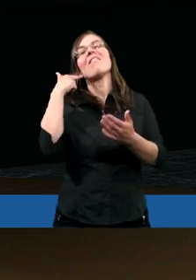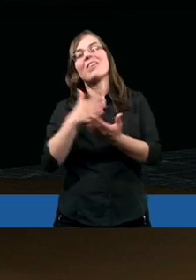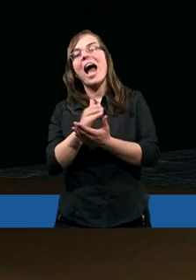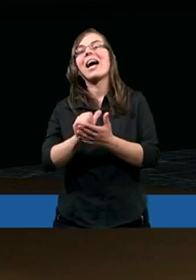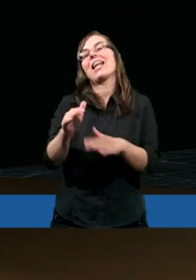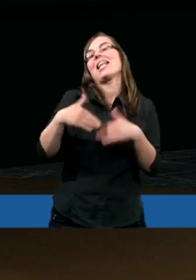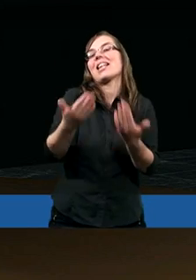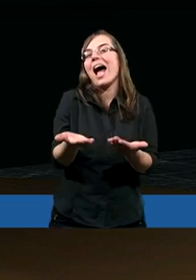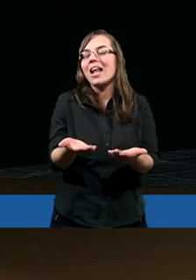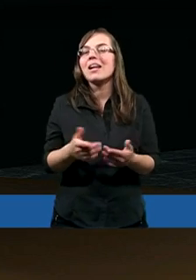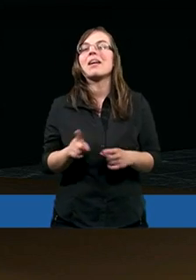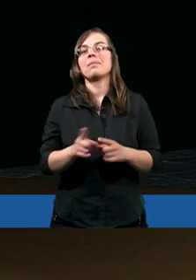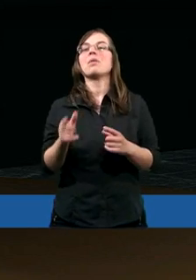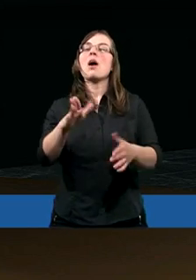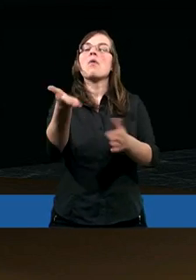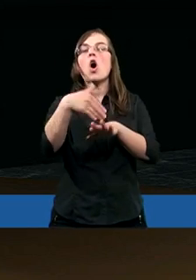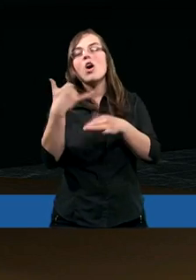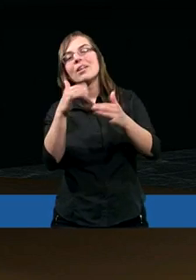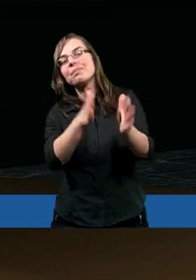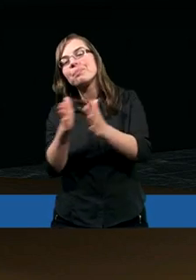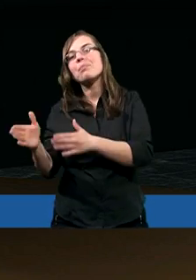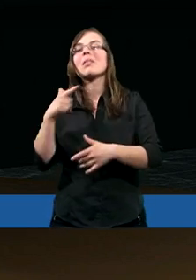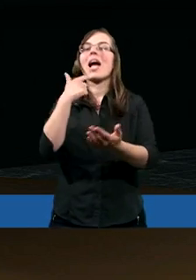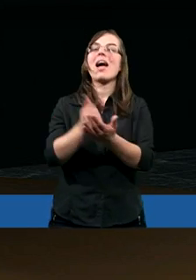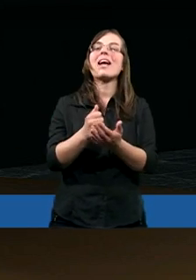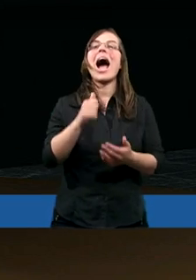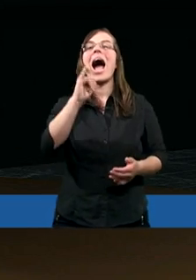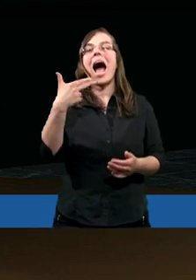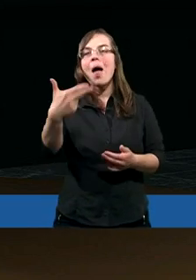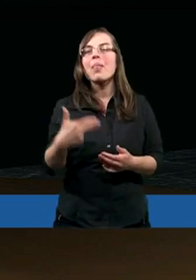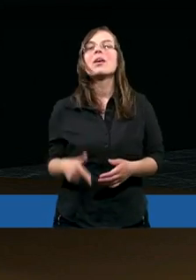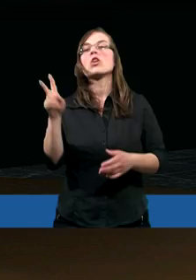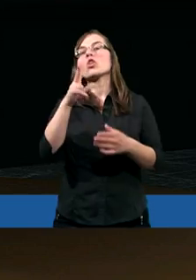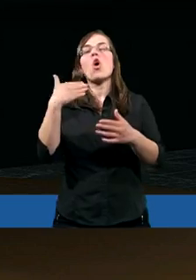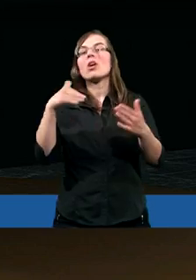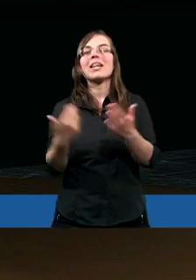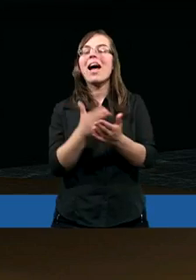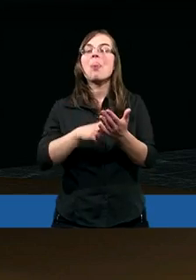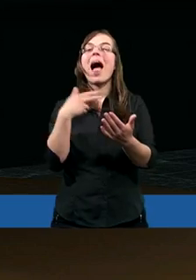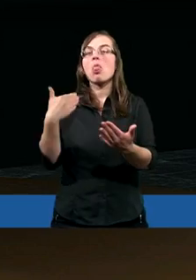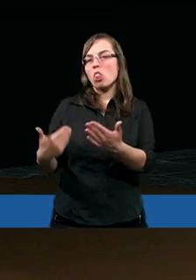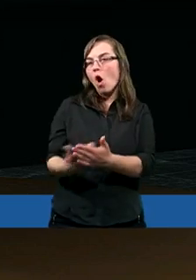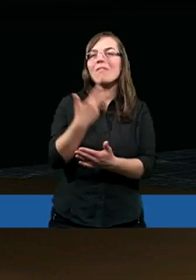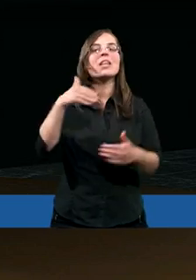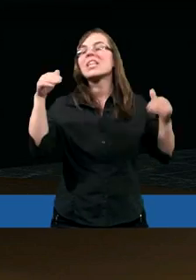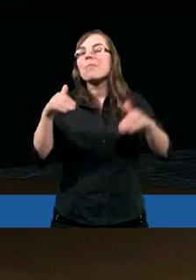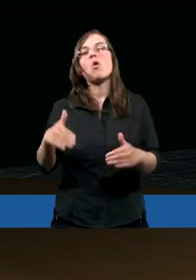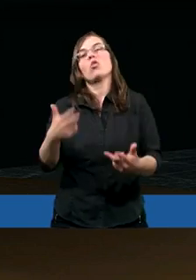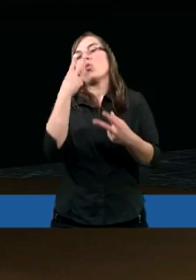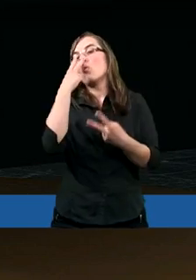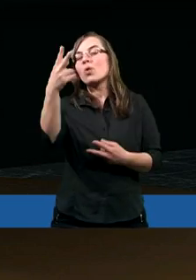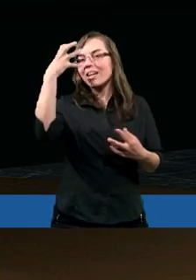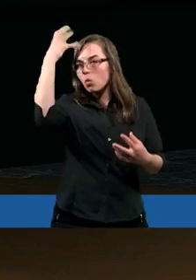darem. W trzecim rozdziale Ewangelii Jana Pan Jezus powiedział, że kto się nie narodzi na nowo, nie może